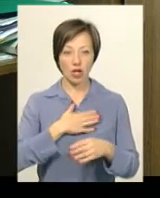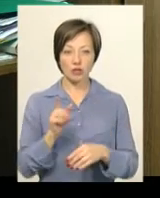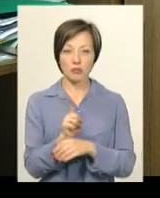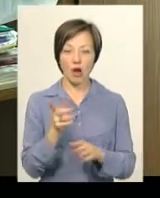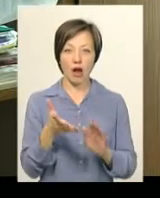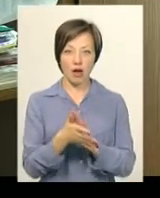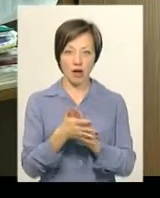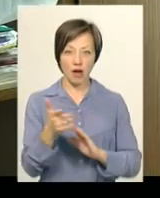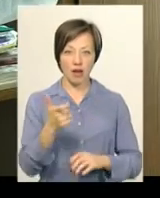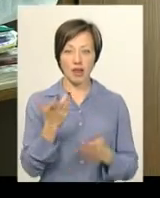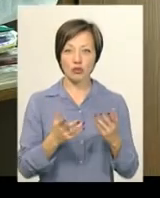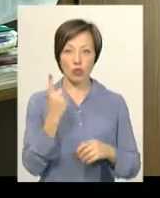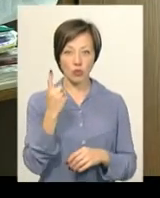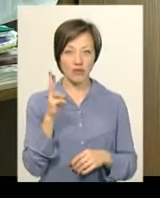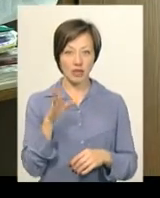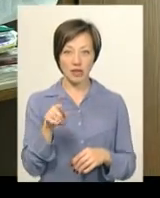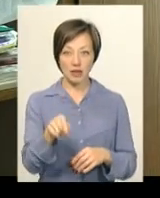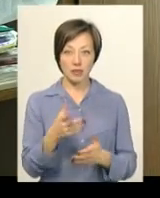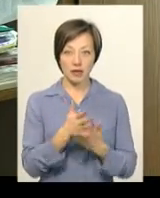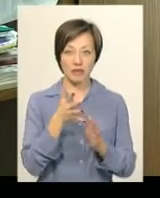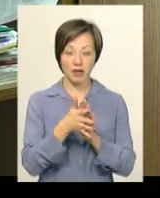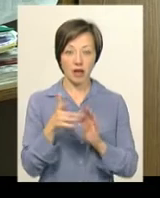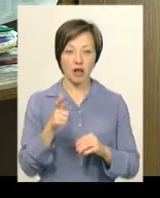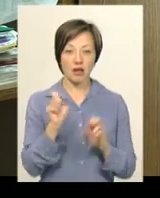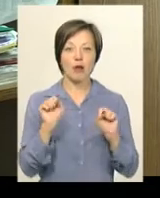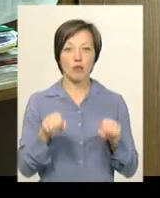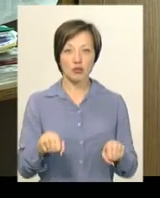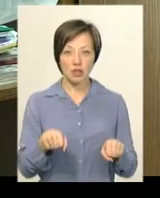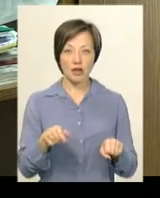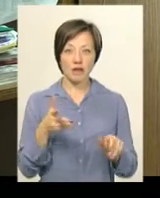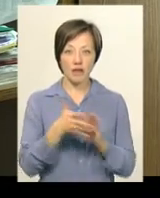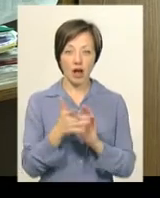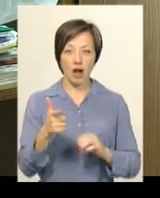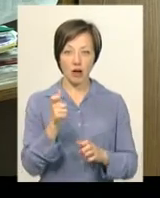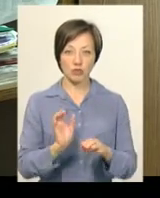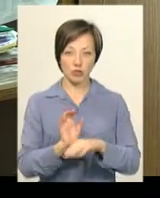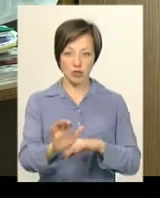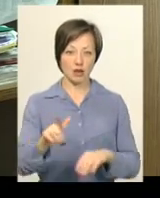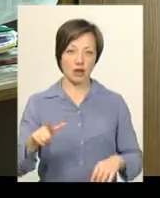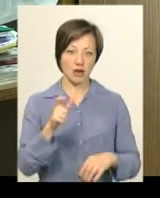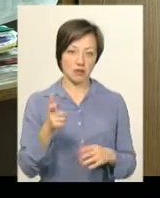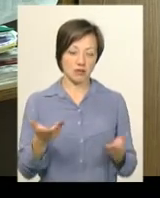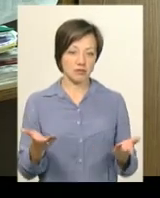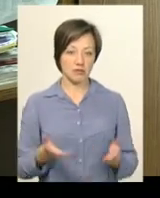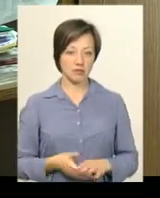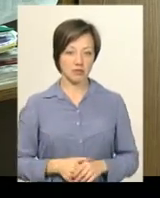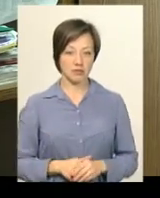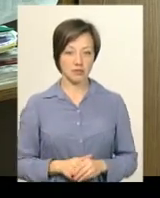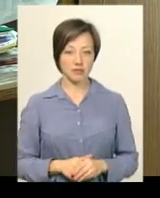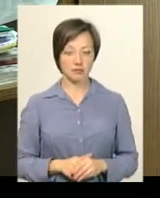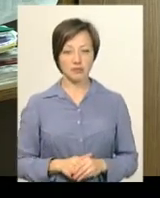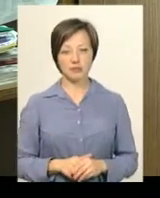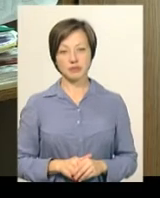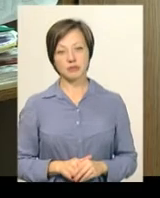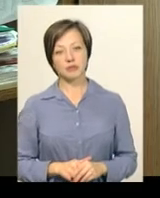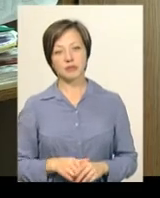газ тікає. Що не буде в цій квартирі, і в цій квартирі є витік газу, як ми можемо з витоком газу пустити його, відновити?